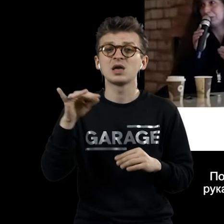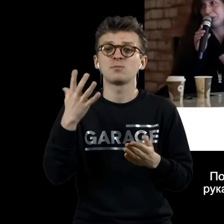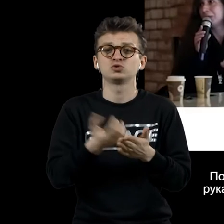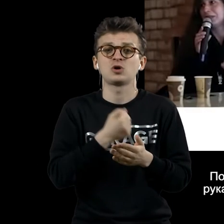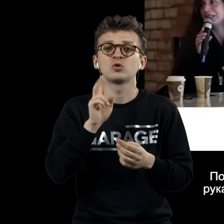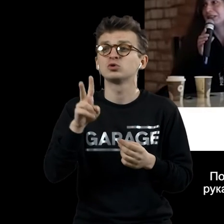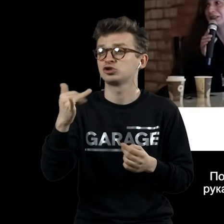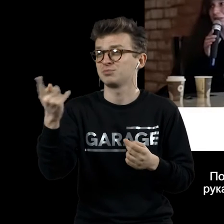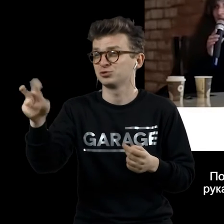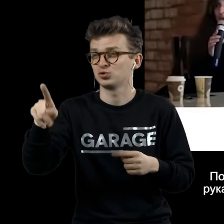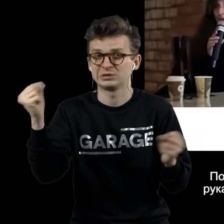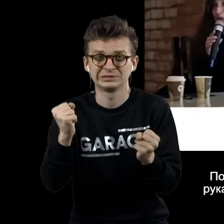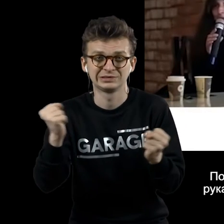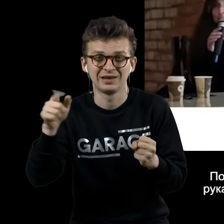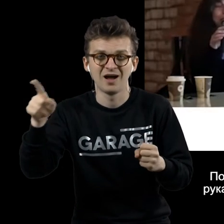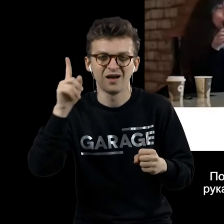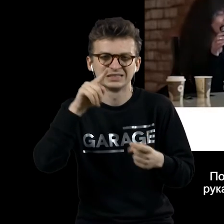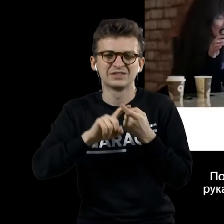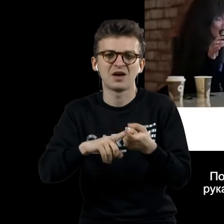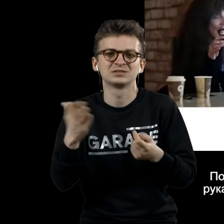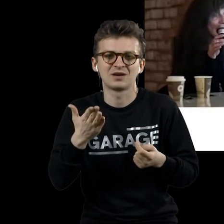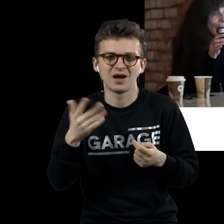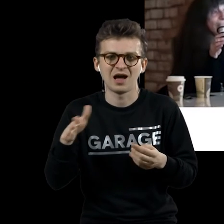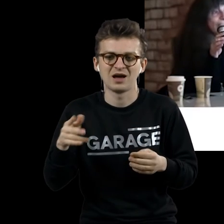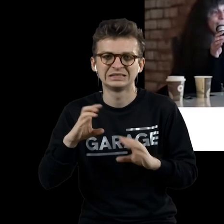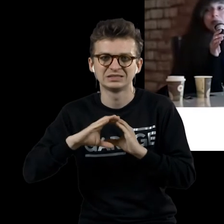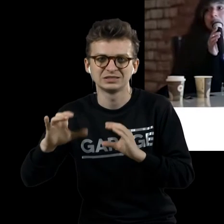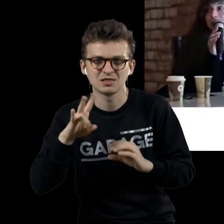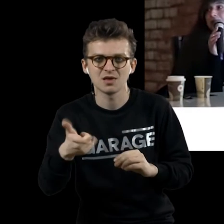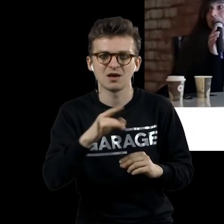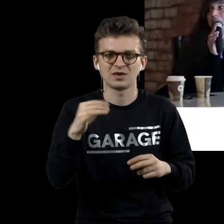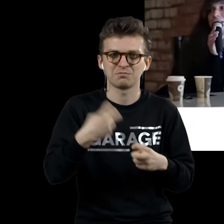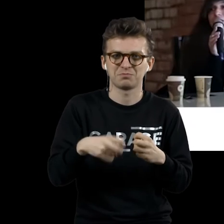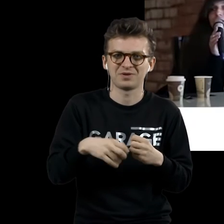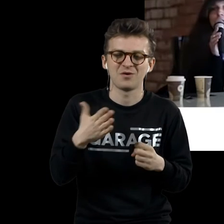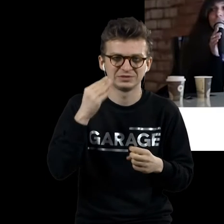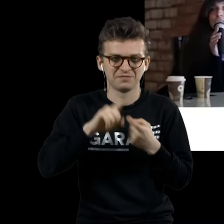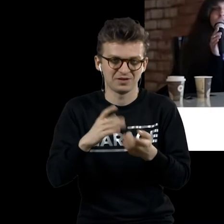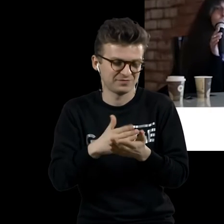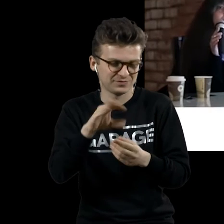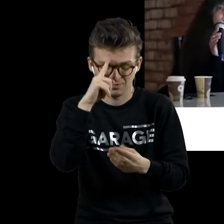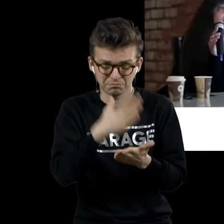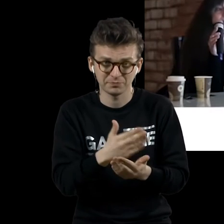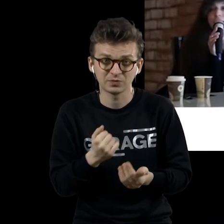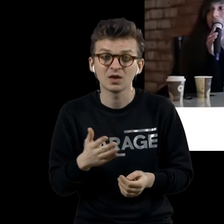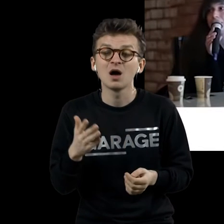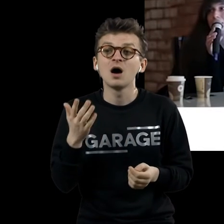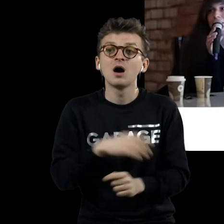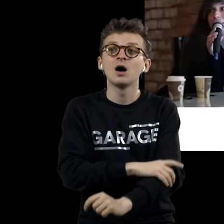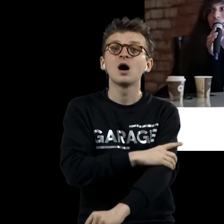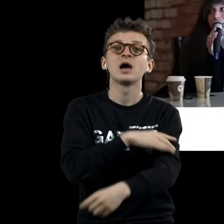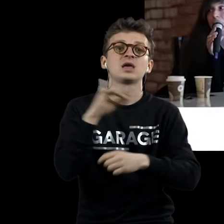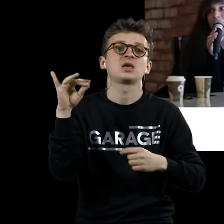добрался, вполне понятна. Это очень простой юмор. И, наконец, вот первый, исторический первый родимейт, который называется